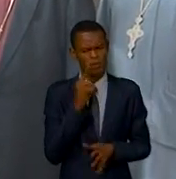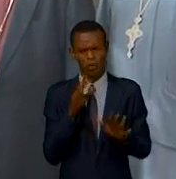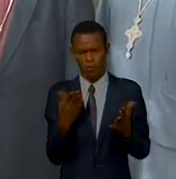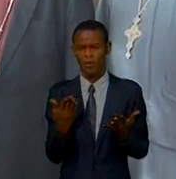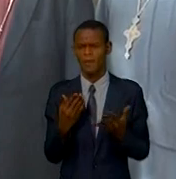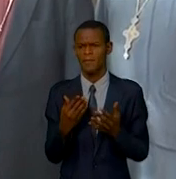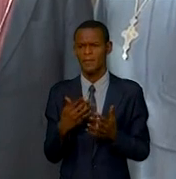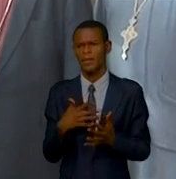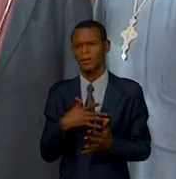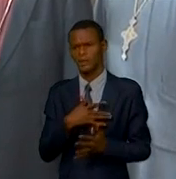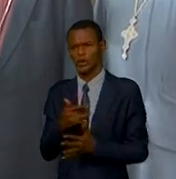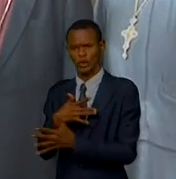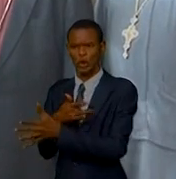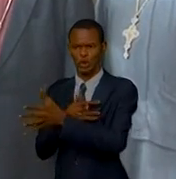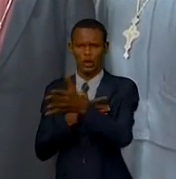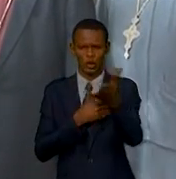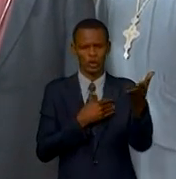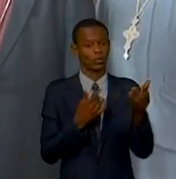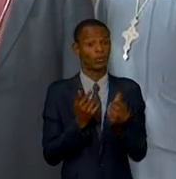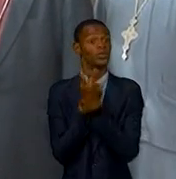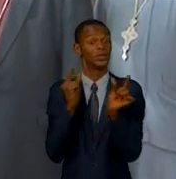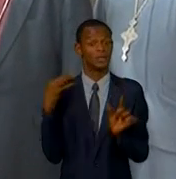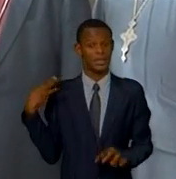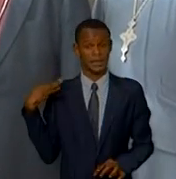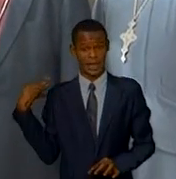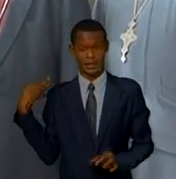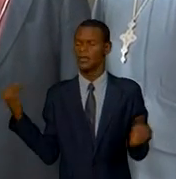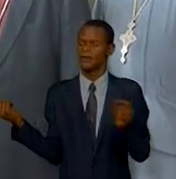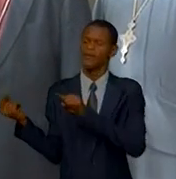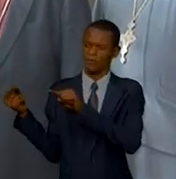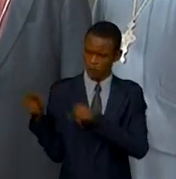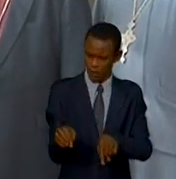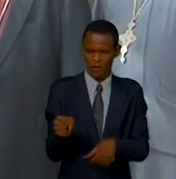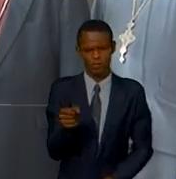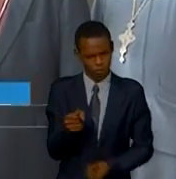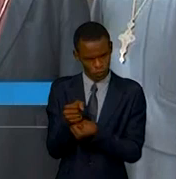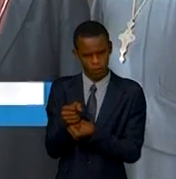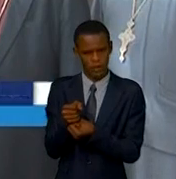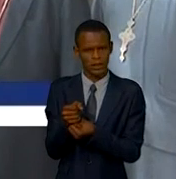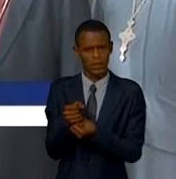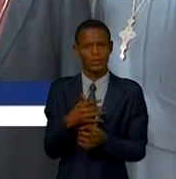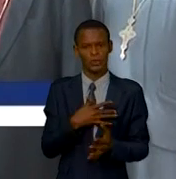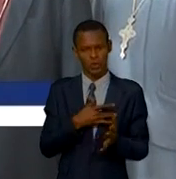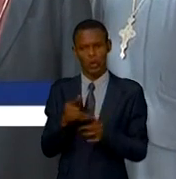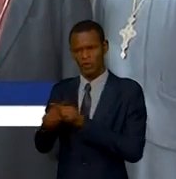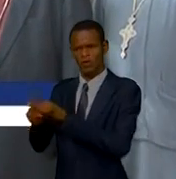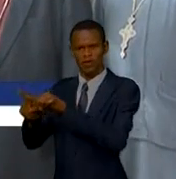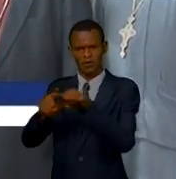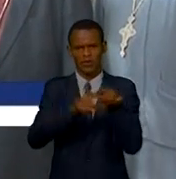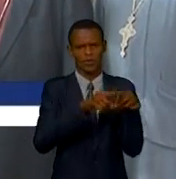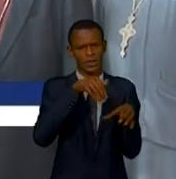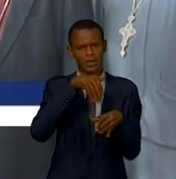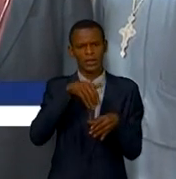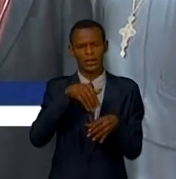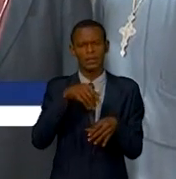à travers moi maintenant, en invitant tout celui qui a l'ambition d'être candidat de confession religieuse, d'aller déposer sa